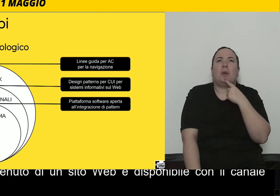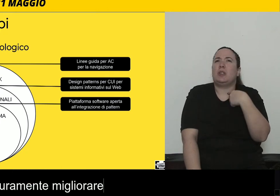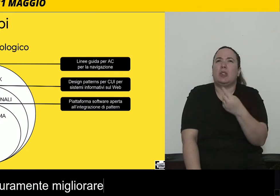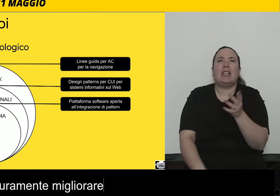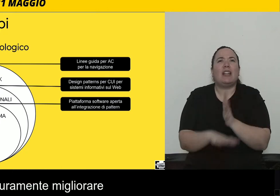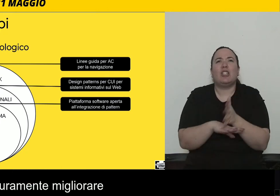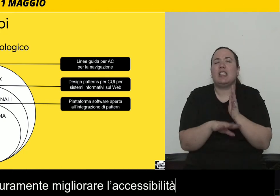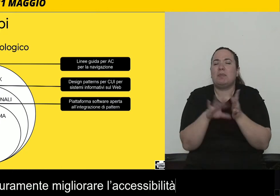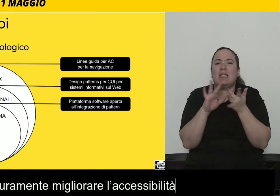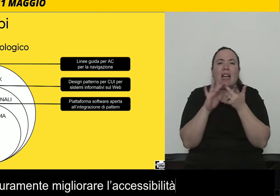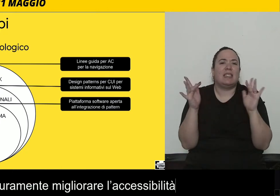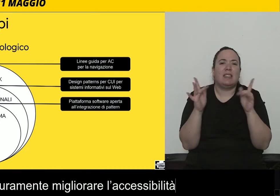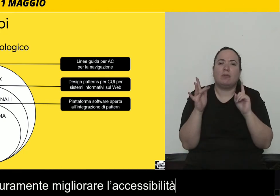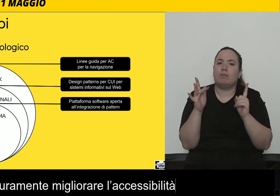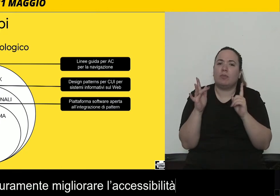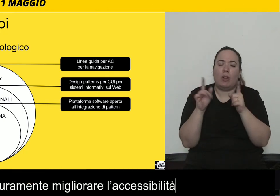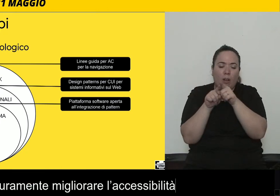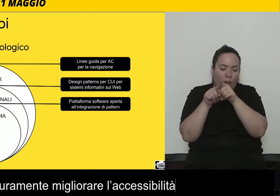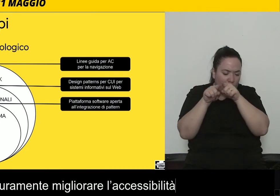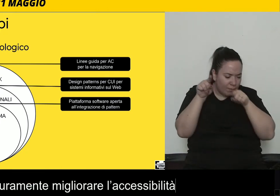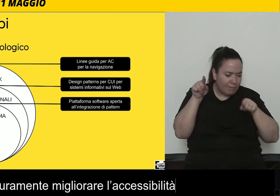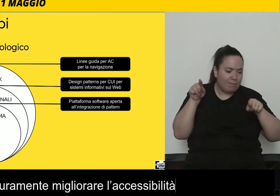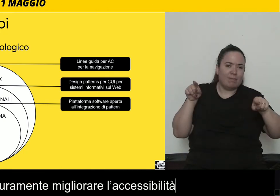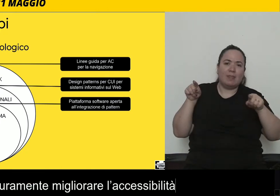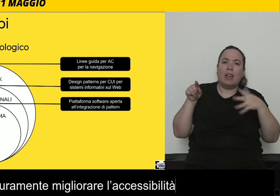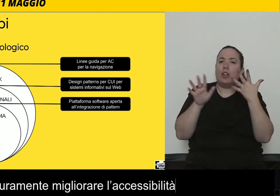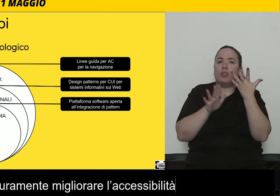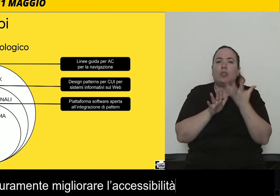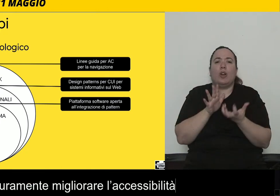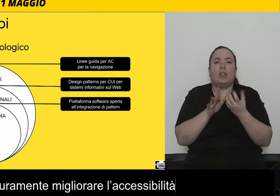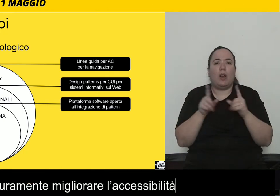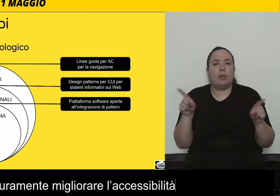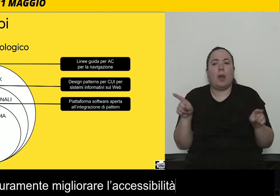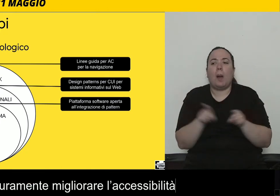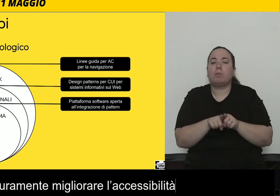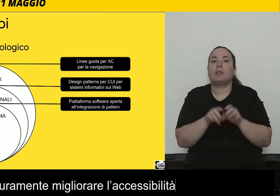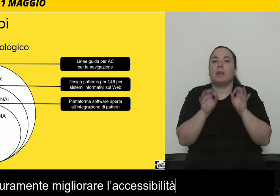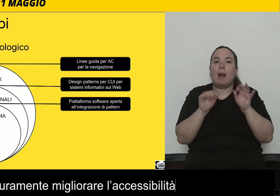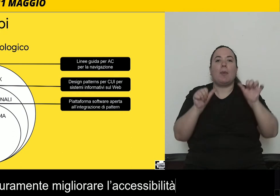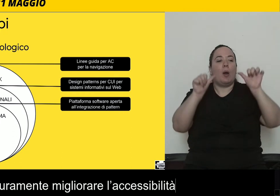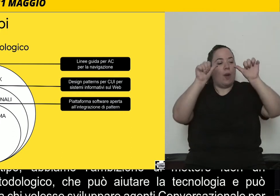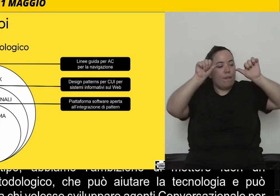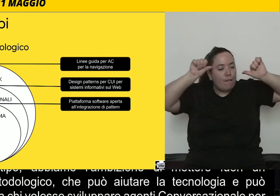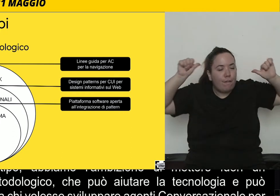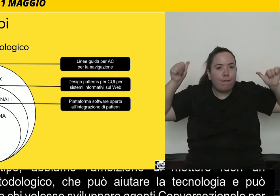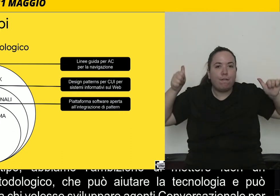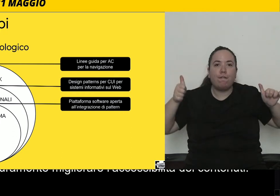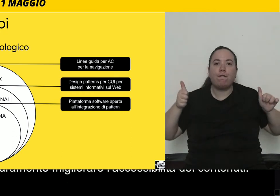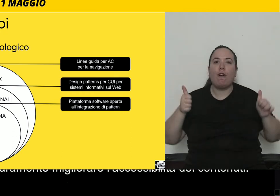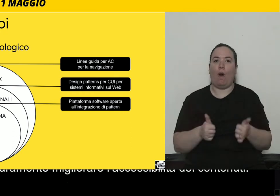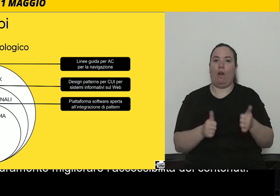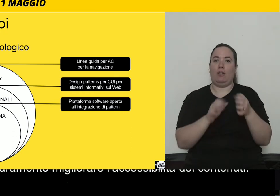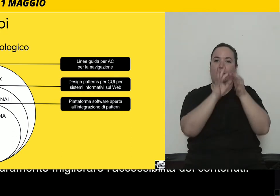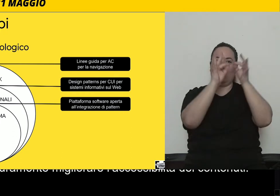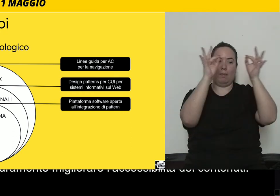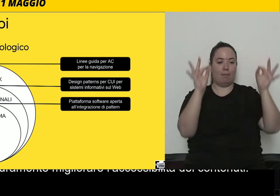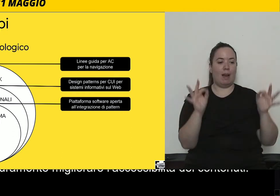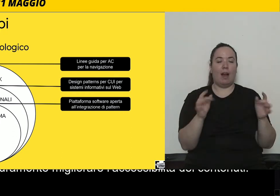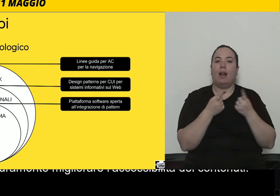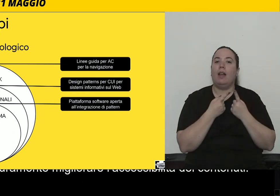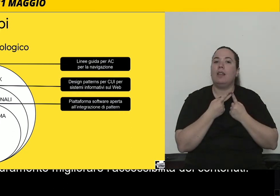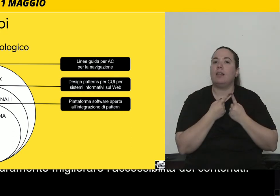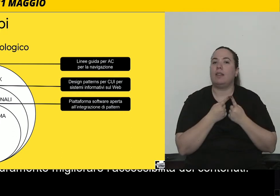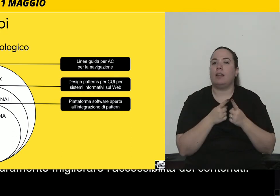siti web, qui siamo su un canale parallelo, i contenuti sono gli stessi, ma il paradigma con cui questi contenuti vengono messi a disposizione è